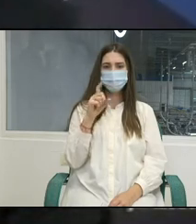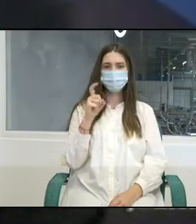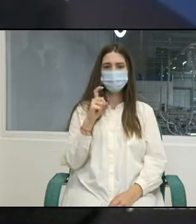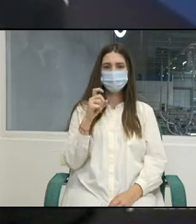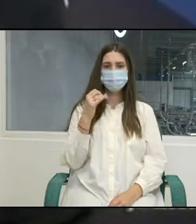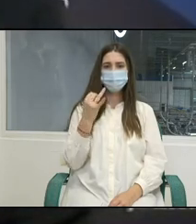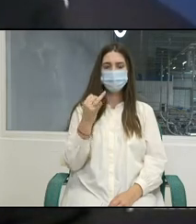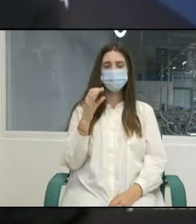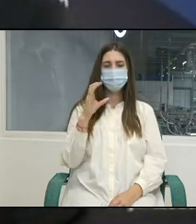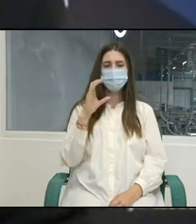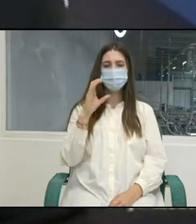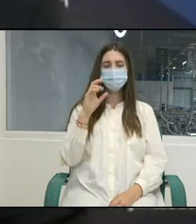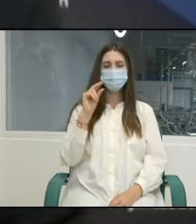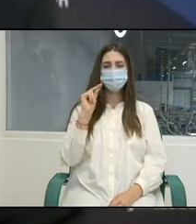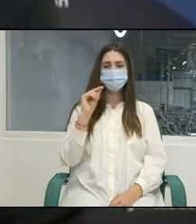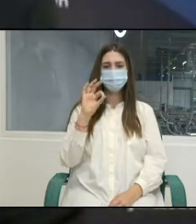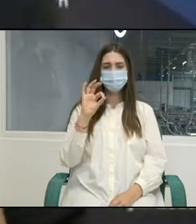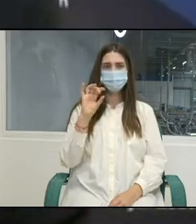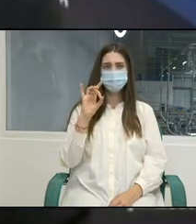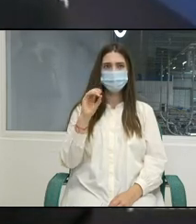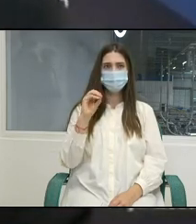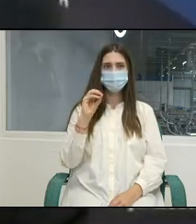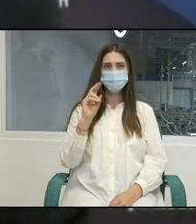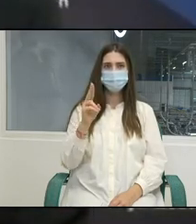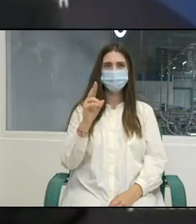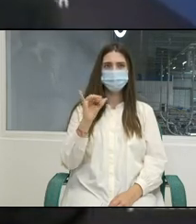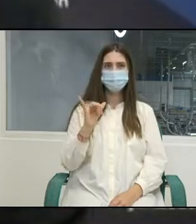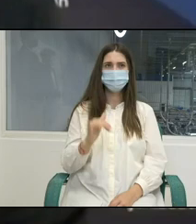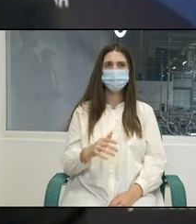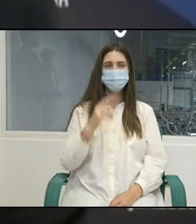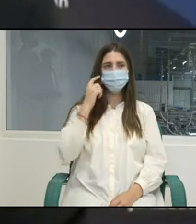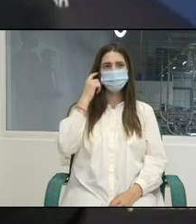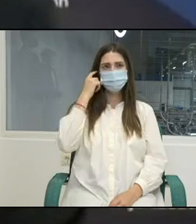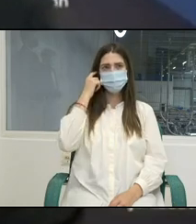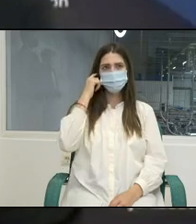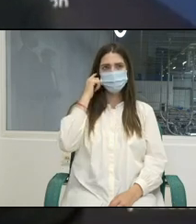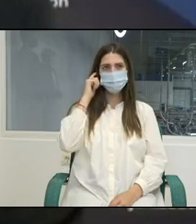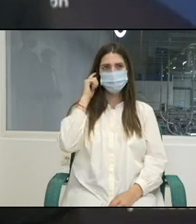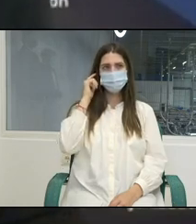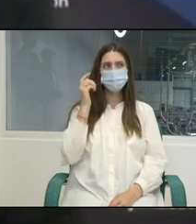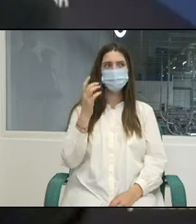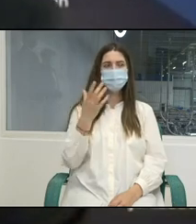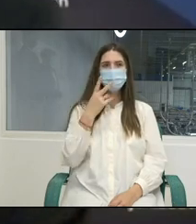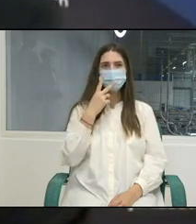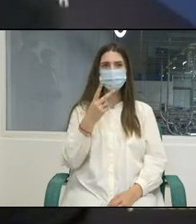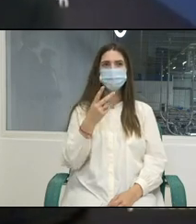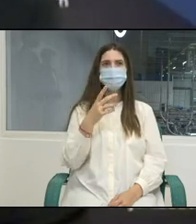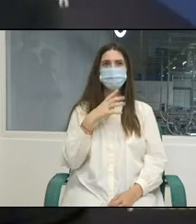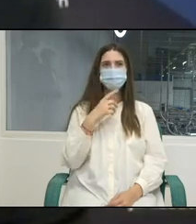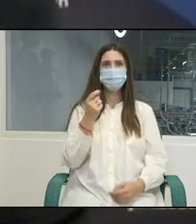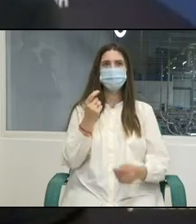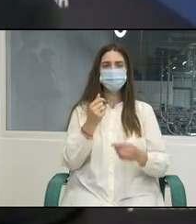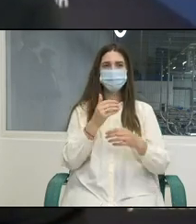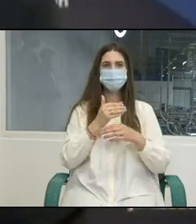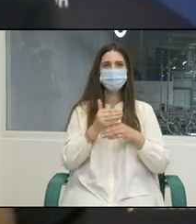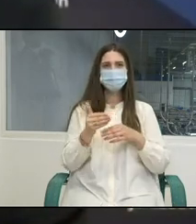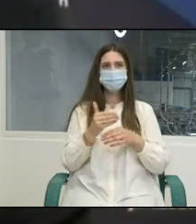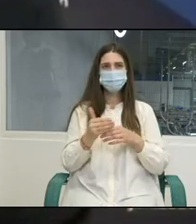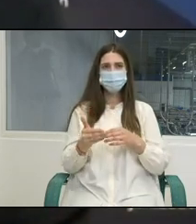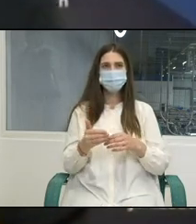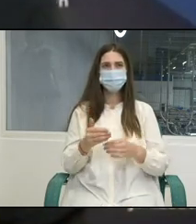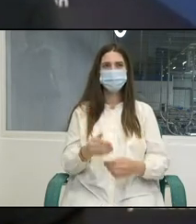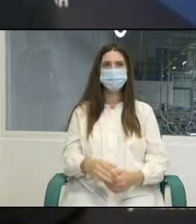și domnul Sainciuc pentru flexibilitatea lor. Noi ne-am confruntat cu o întârziere micuță a